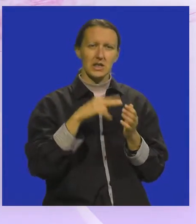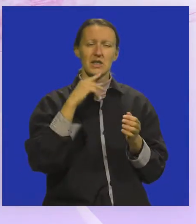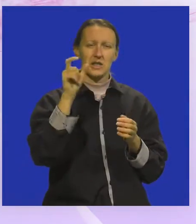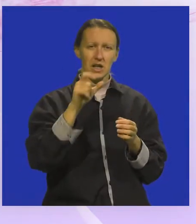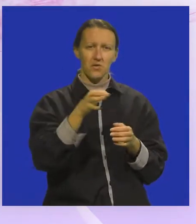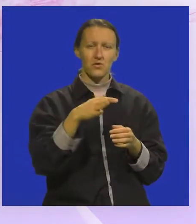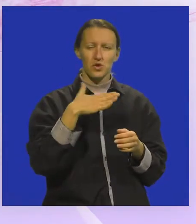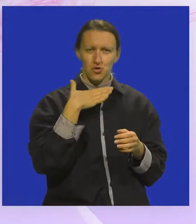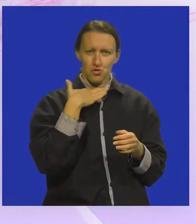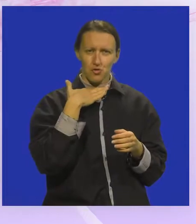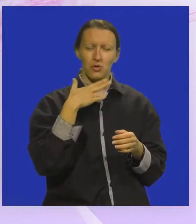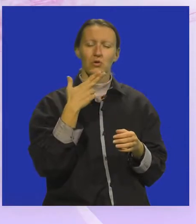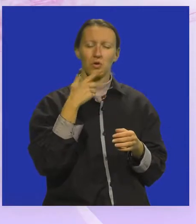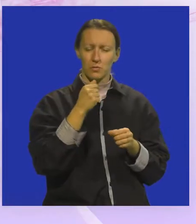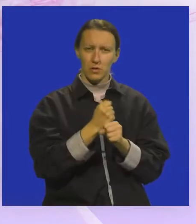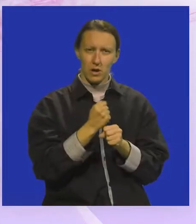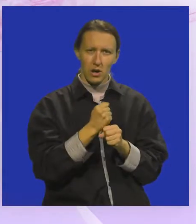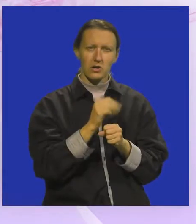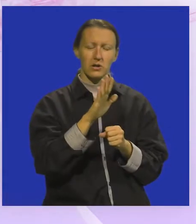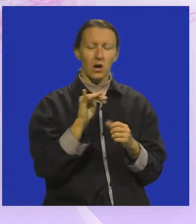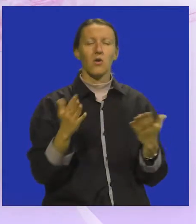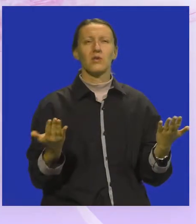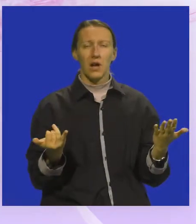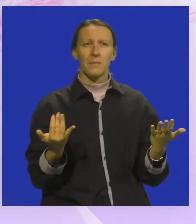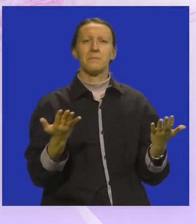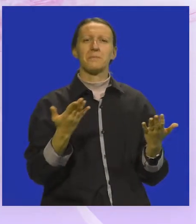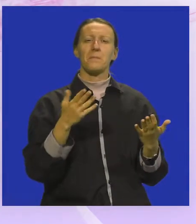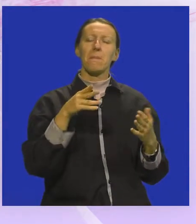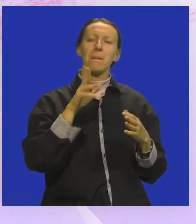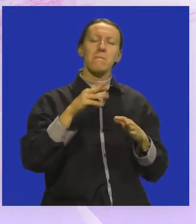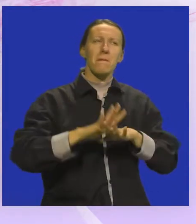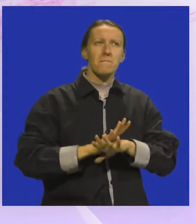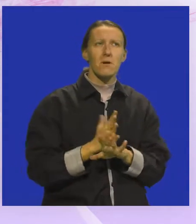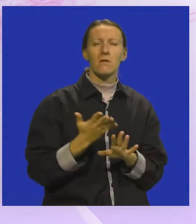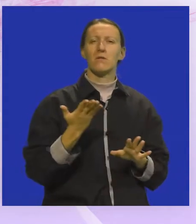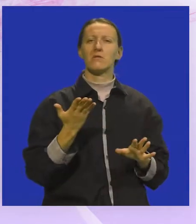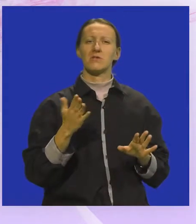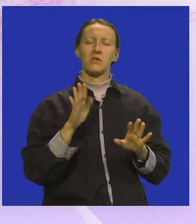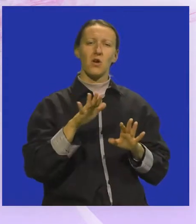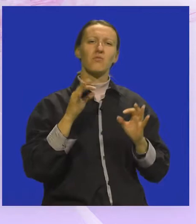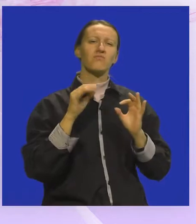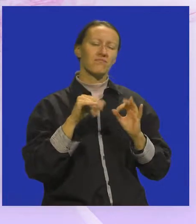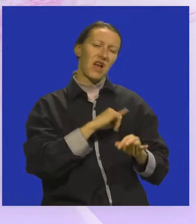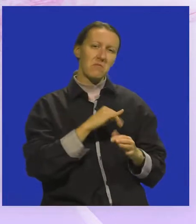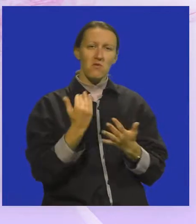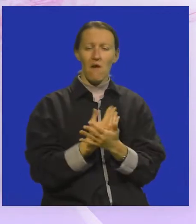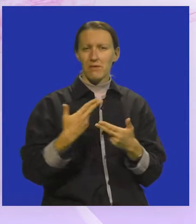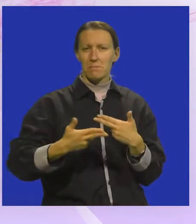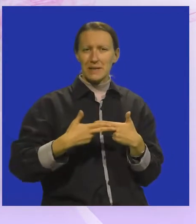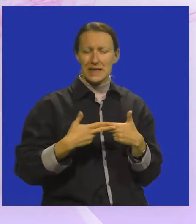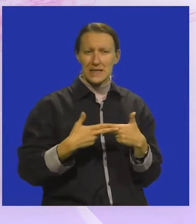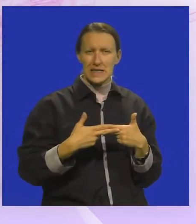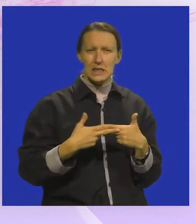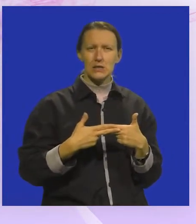osnovne škole s kojima smo radili, tako da imam neke osjeće da je to jedan vrlo zanimljiv novi pristup